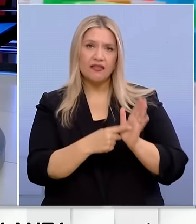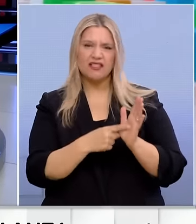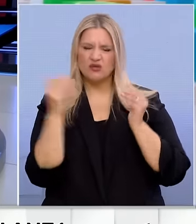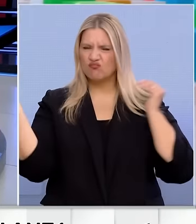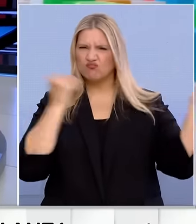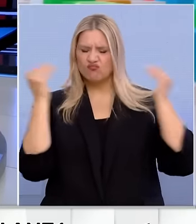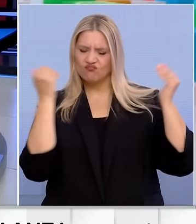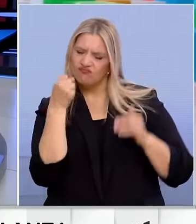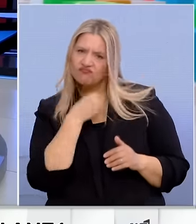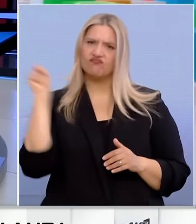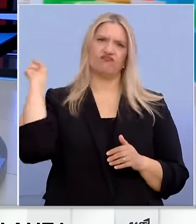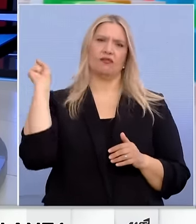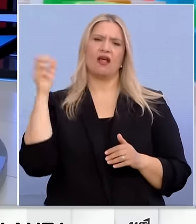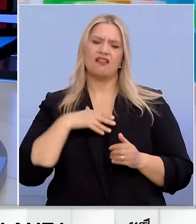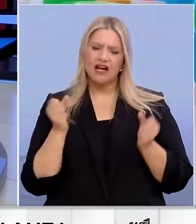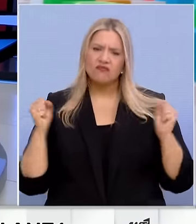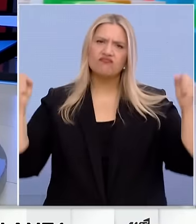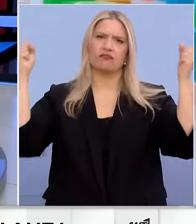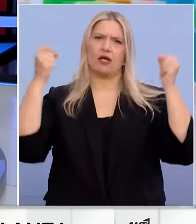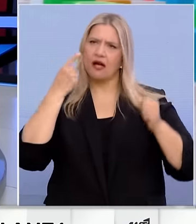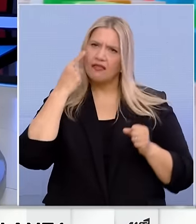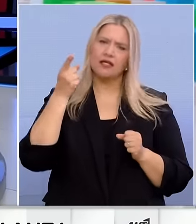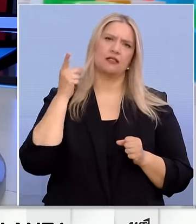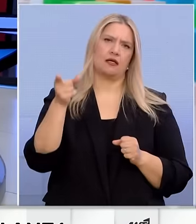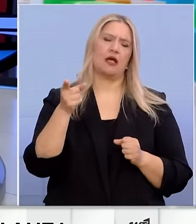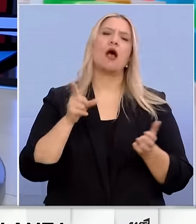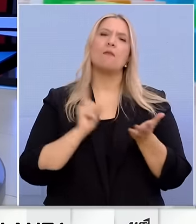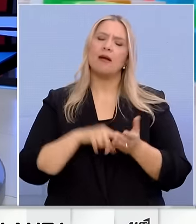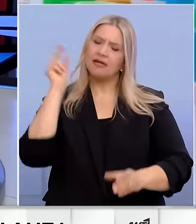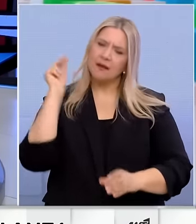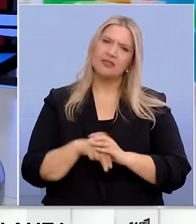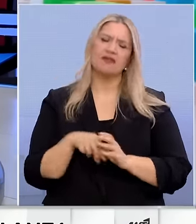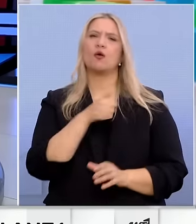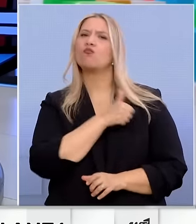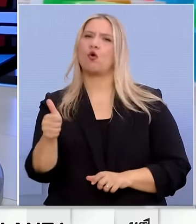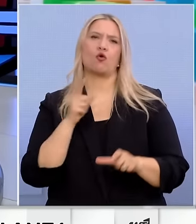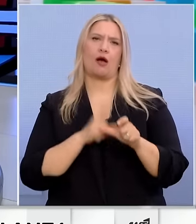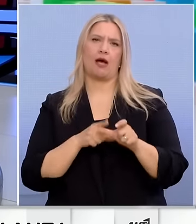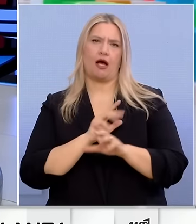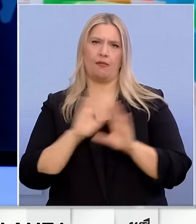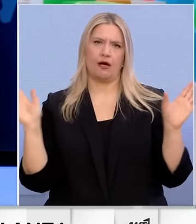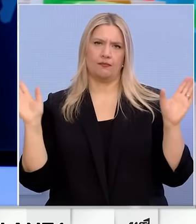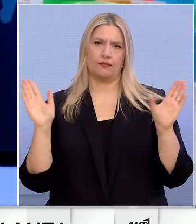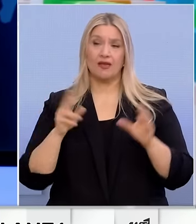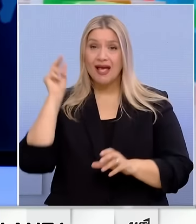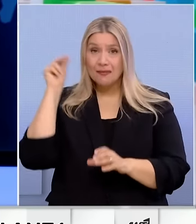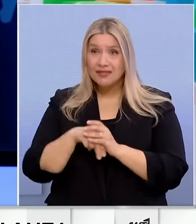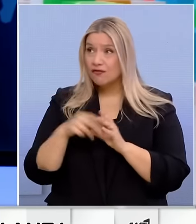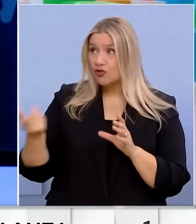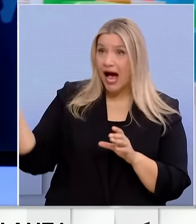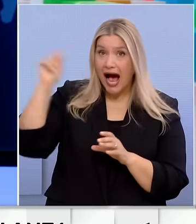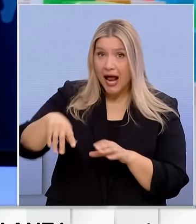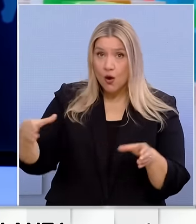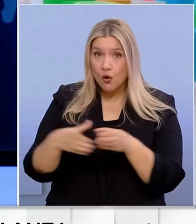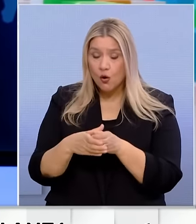κυρίαρχης αντιλαϊκής, αντιδραστικής πολιτικής πρέπει να ψηφίσει μόνο το ΚΚΕ. Οι ψήφες σε οποιοδήποτε από τα άλλα